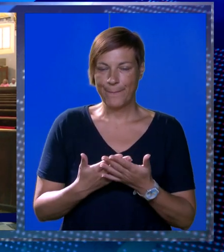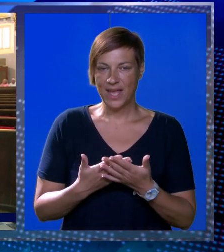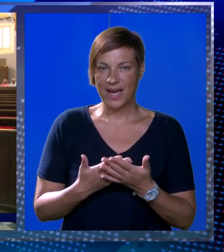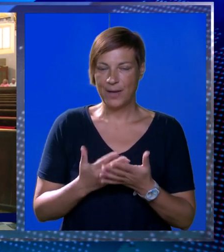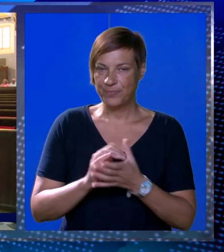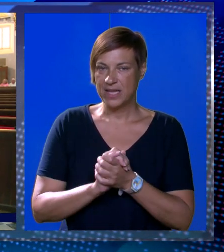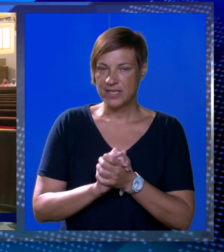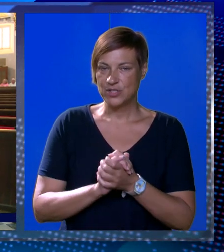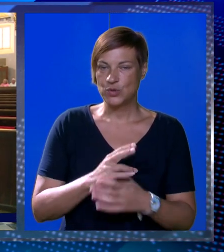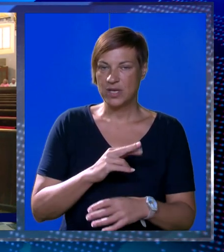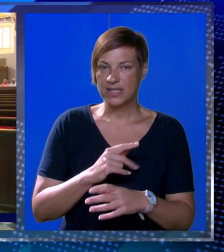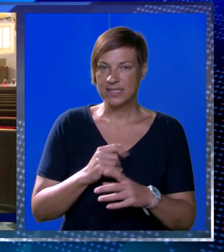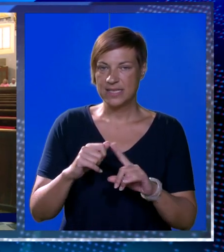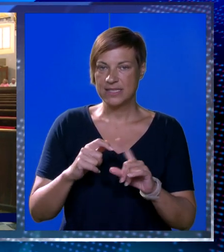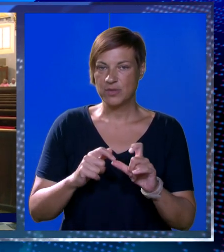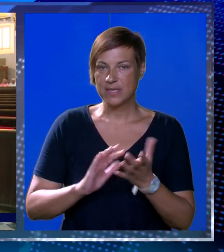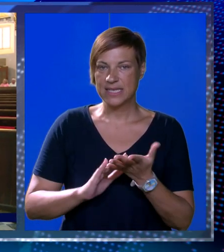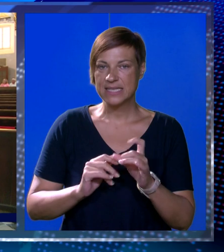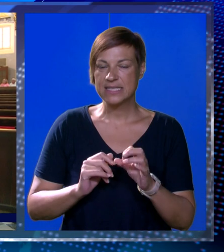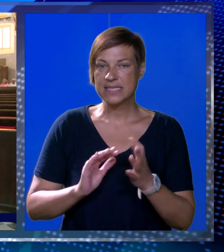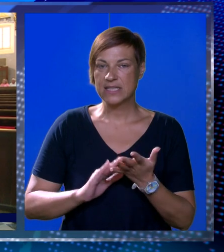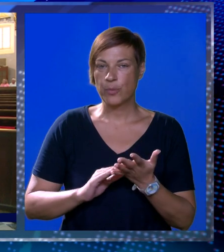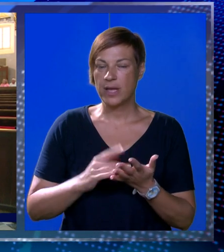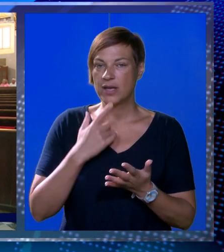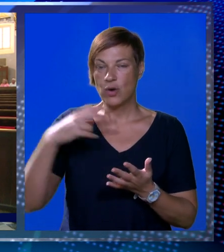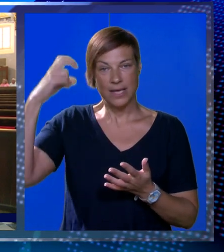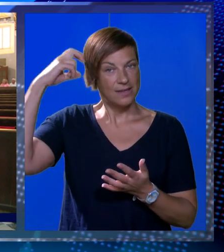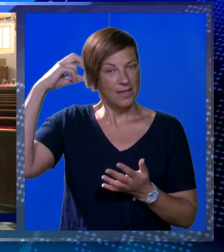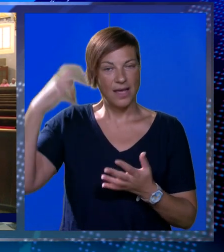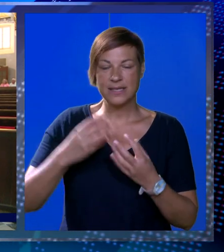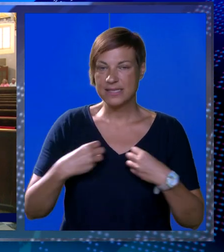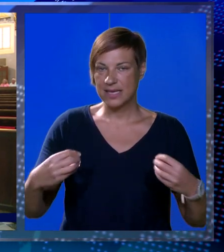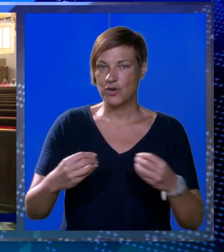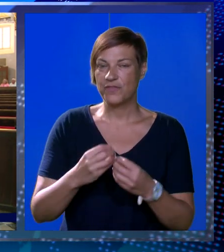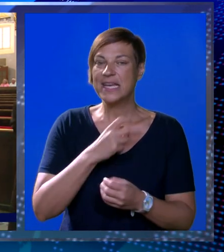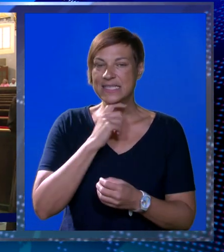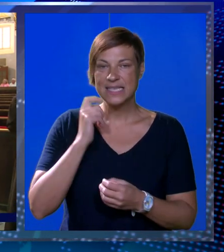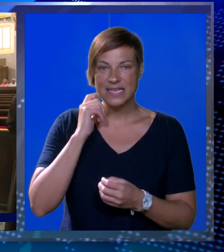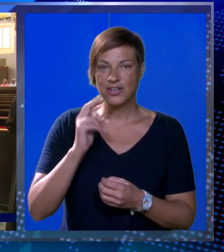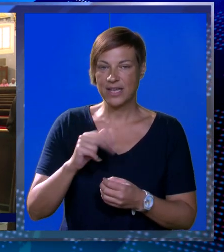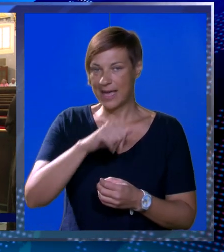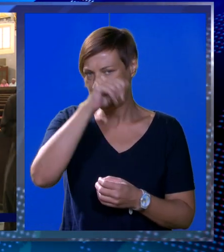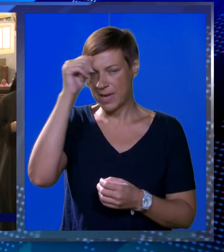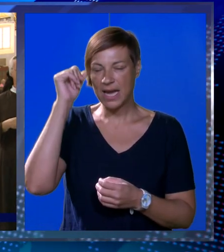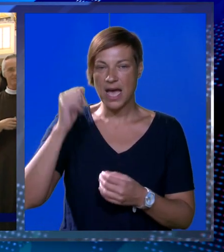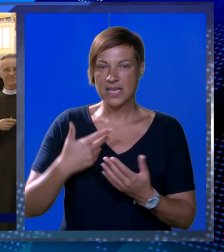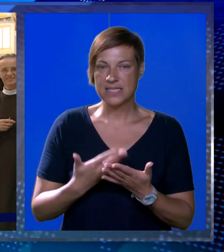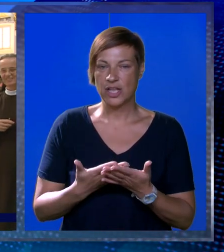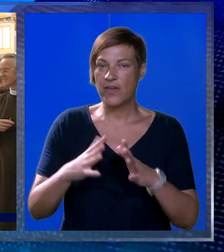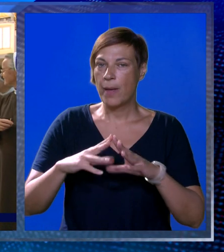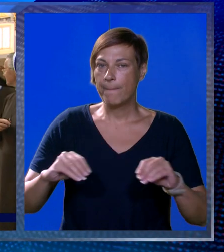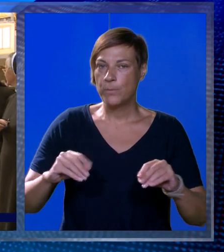u suradnji sa sestrom Kristom Mijatović koja je tajnica konferencije redovnika redovnica ima naslov